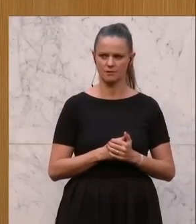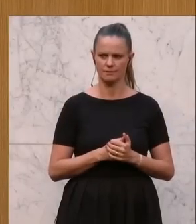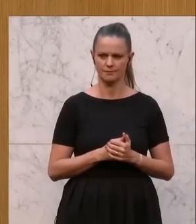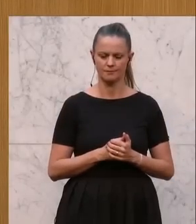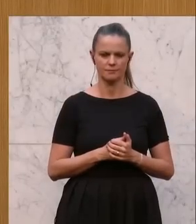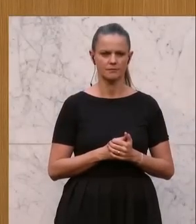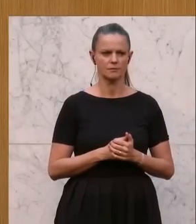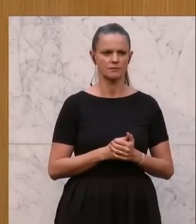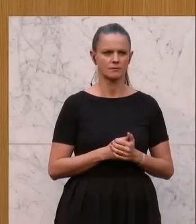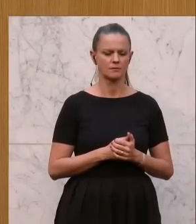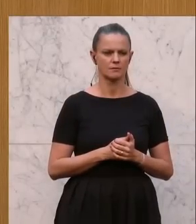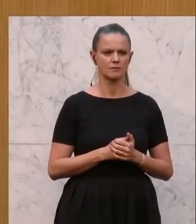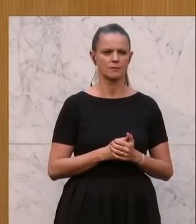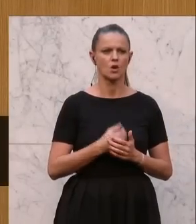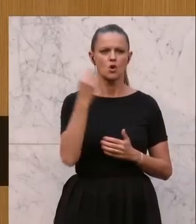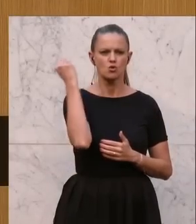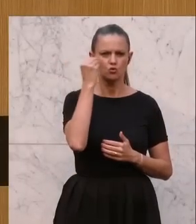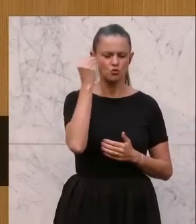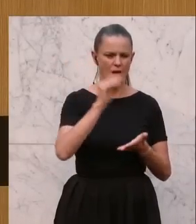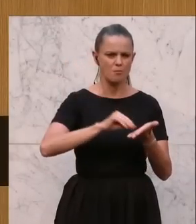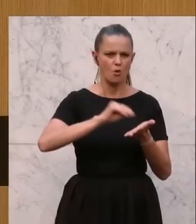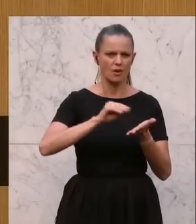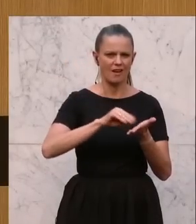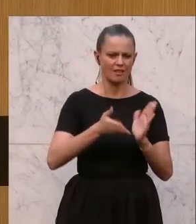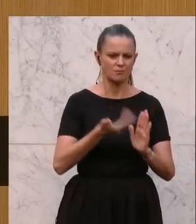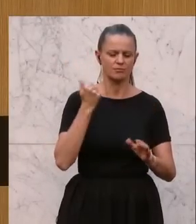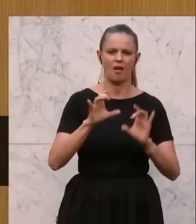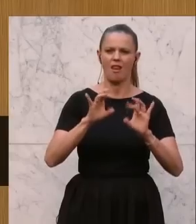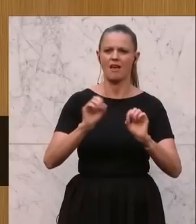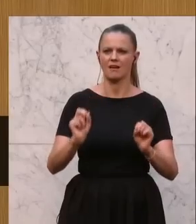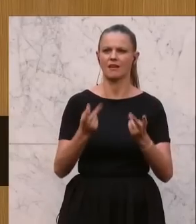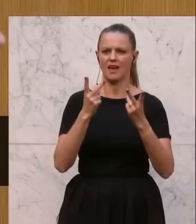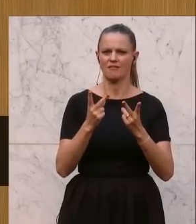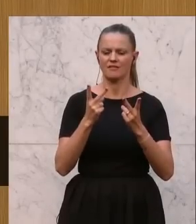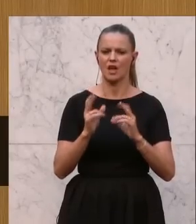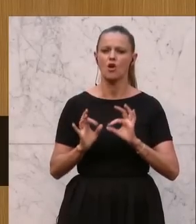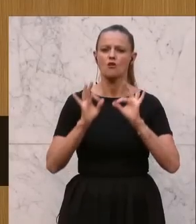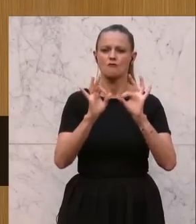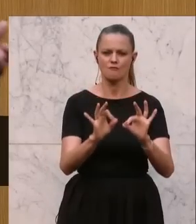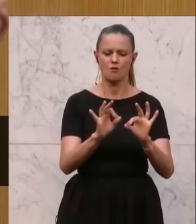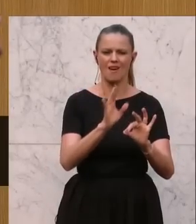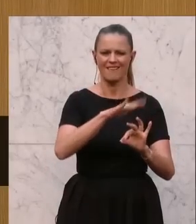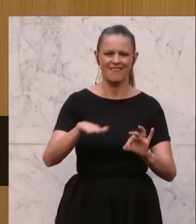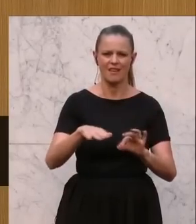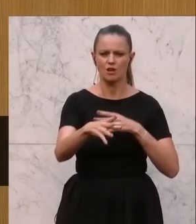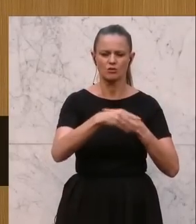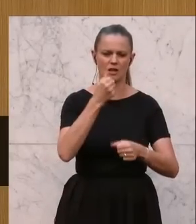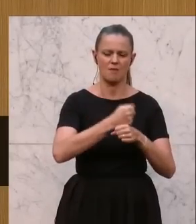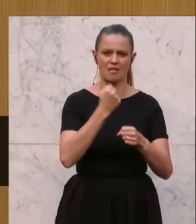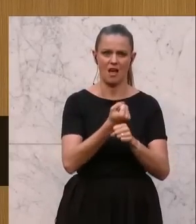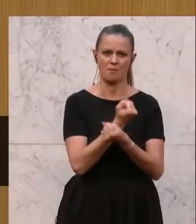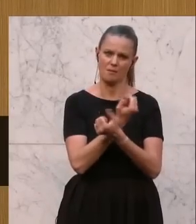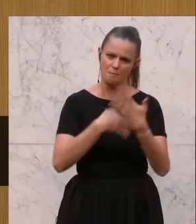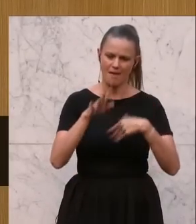Betreffend Schulen von der Bürokratie befreien, Lehrkräfte für die Arbeit mit den Kindern freispielen. Das wäre ja das Thema an